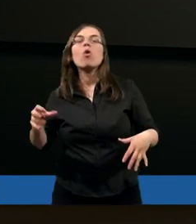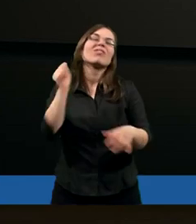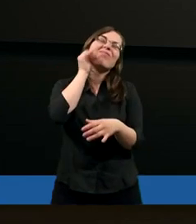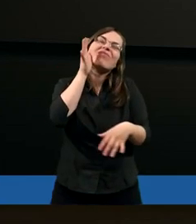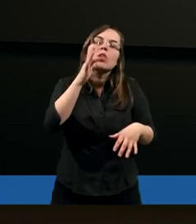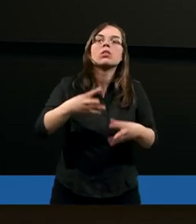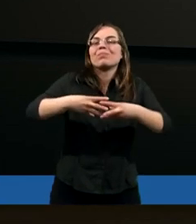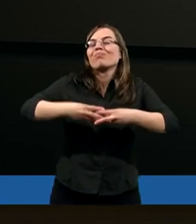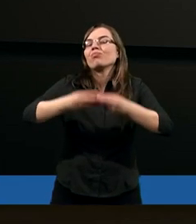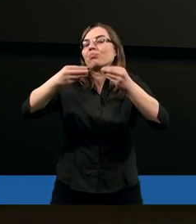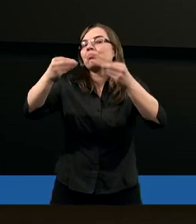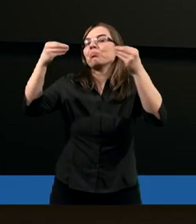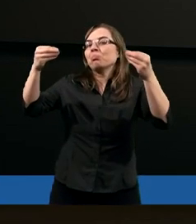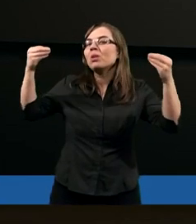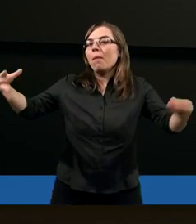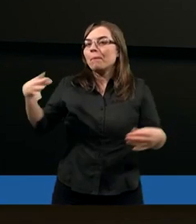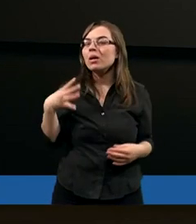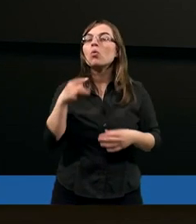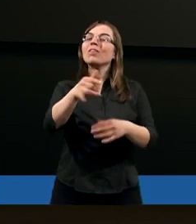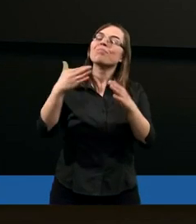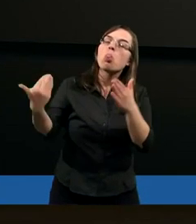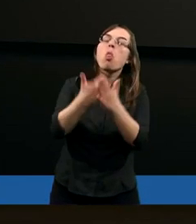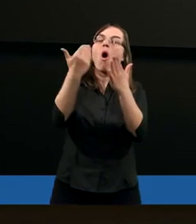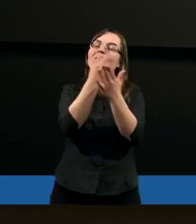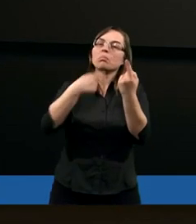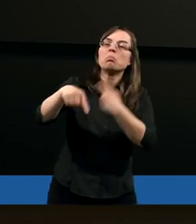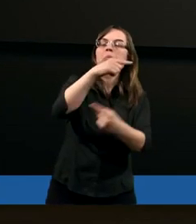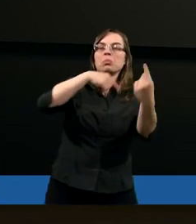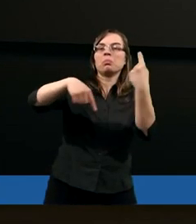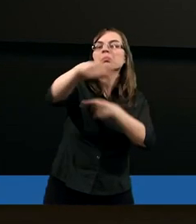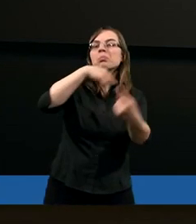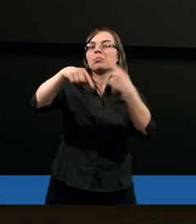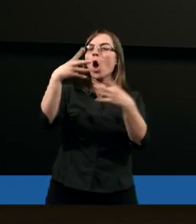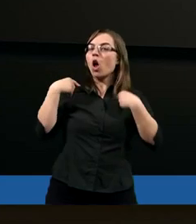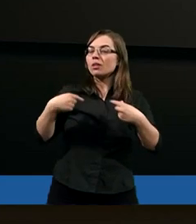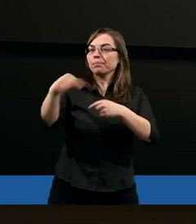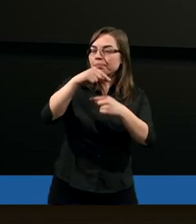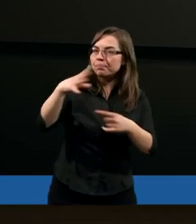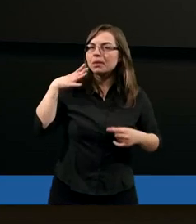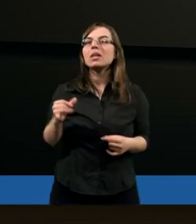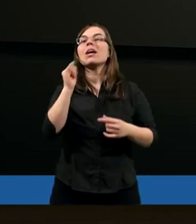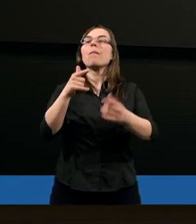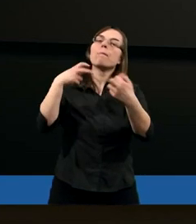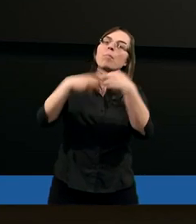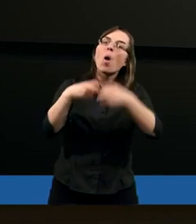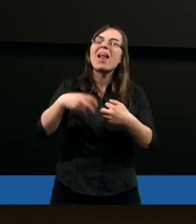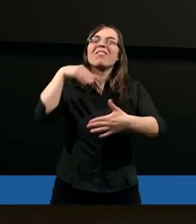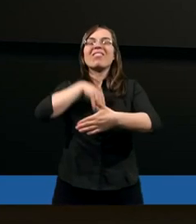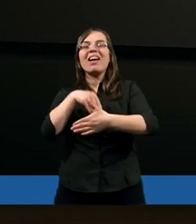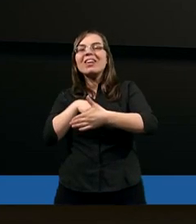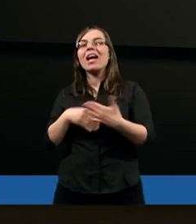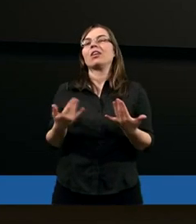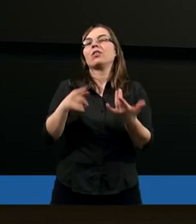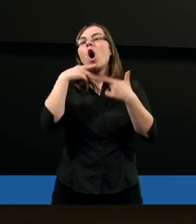rosły, codziennie ktoś pojawiał się nowy. Z drugiej strony właśnie takie problemy wewnętrzne, czasem